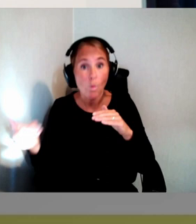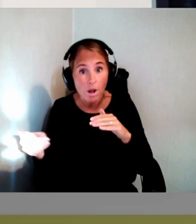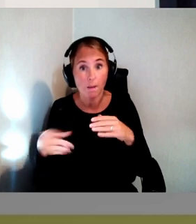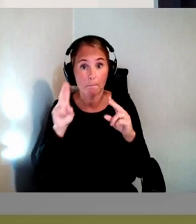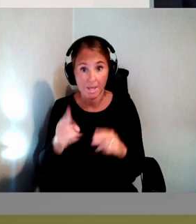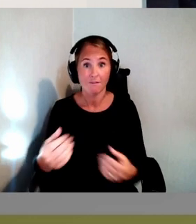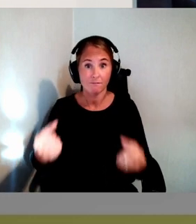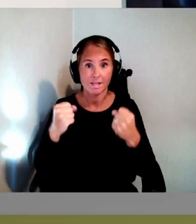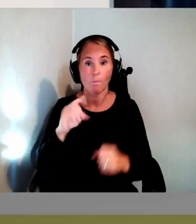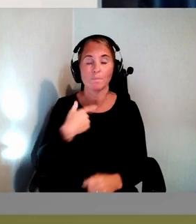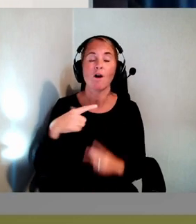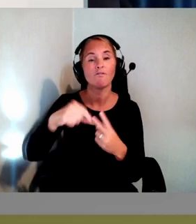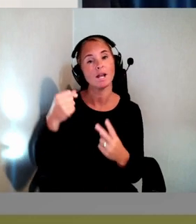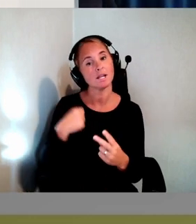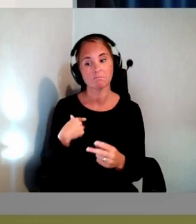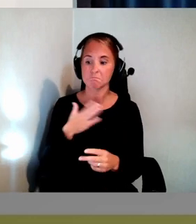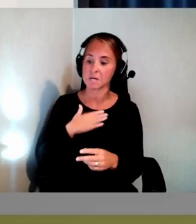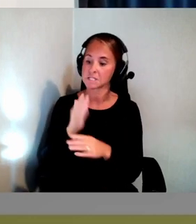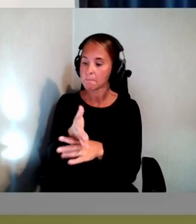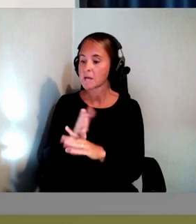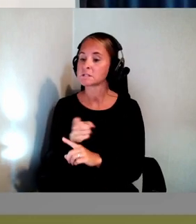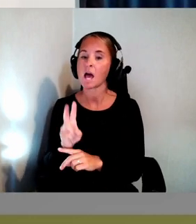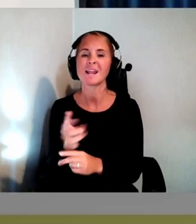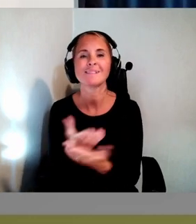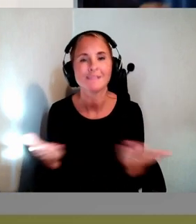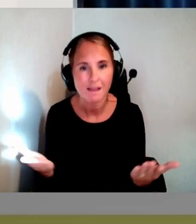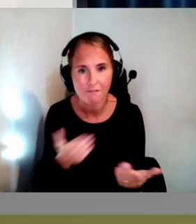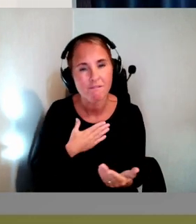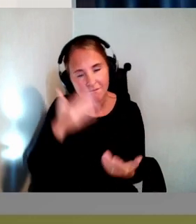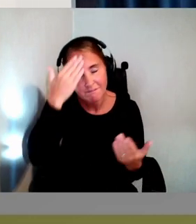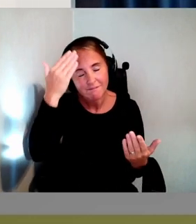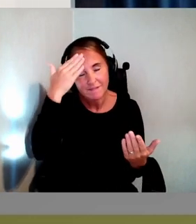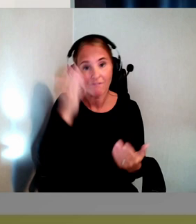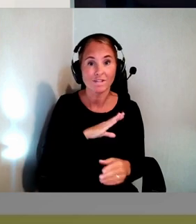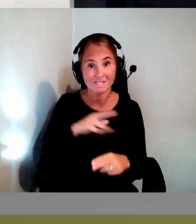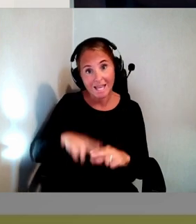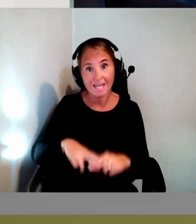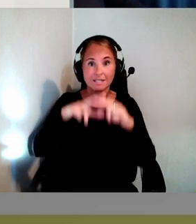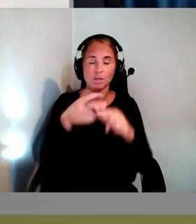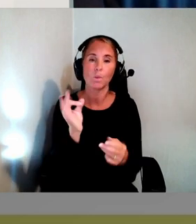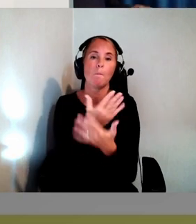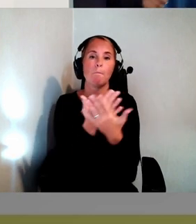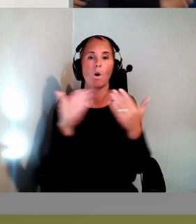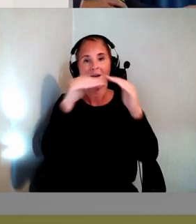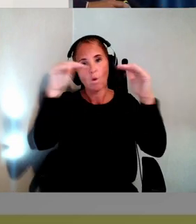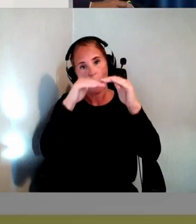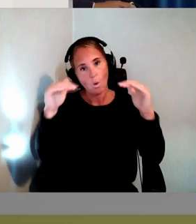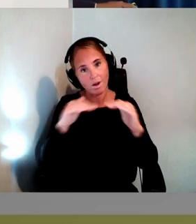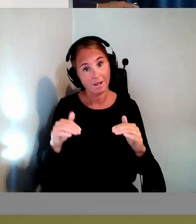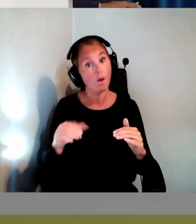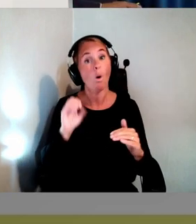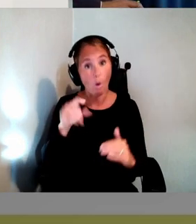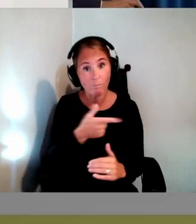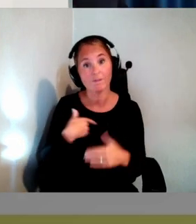om jag ska välja att spendera min semester där eller inte. Finns det hiss och så vidare? Hur många våningsplan? Har vi sån här